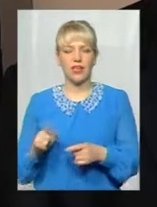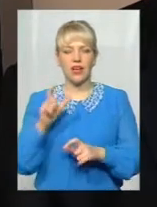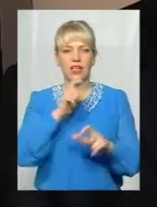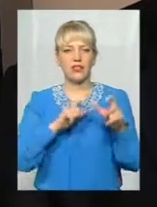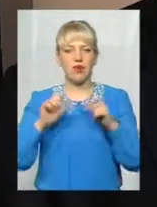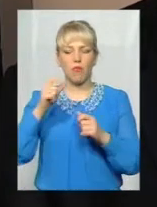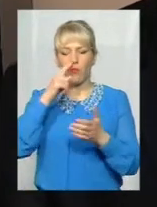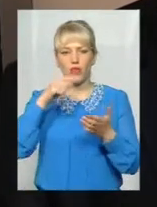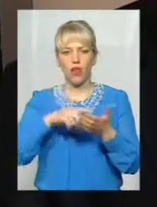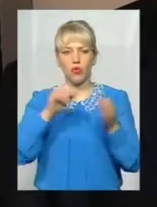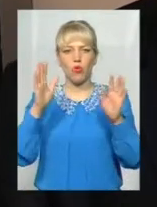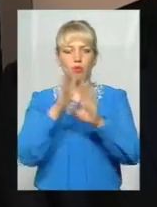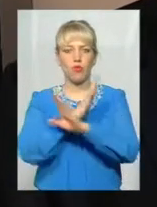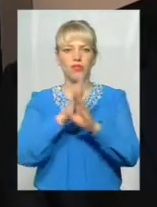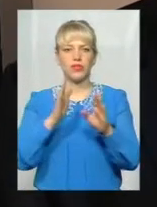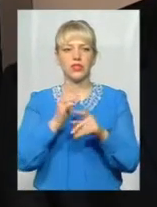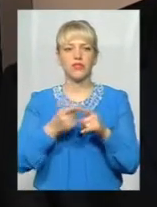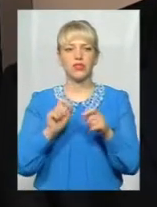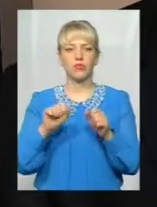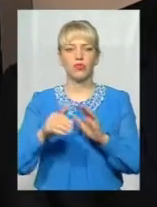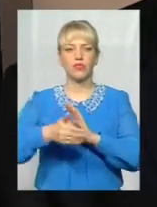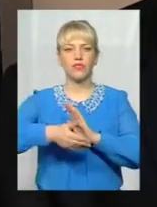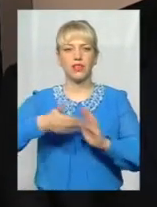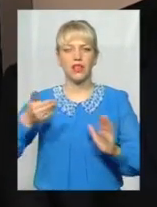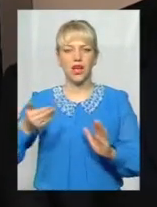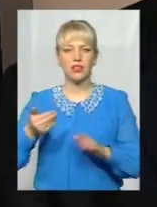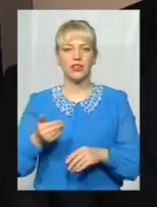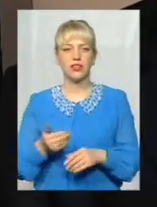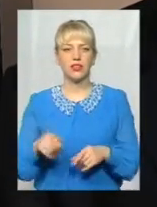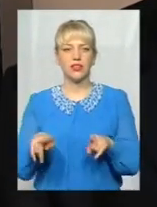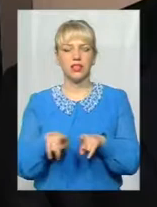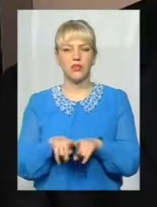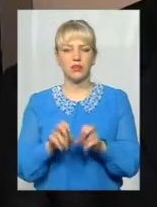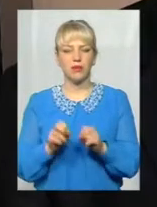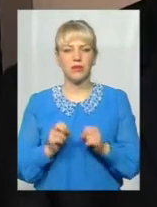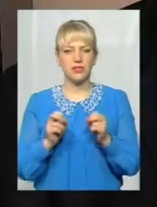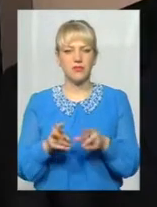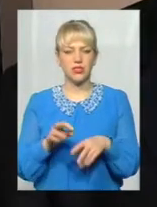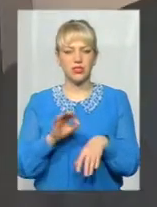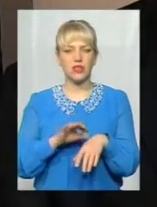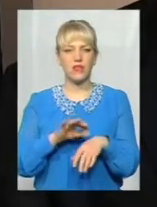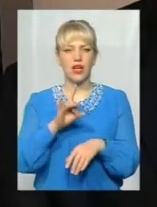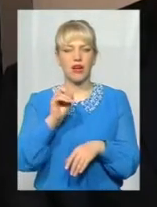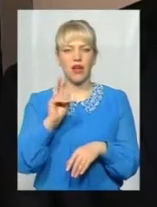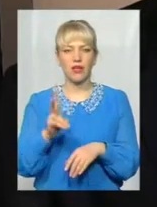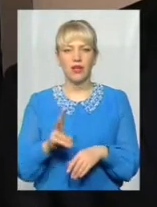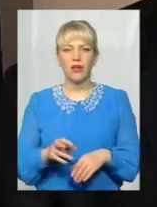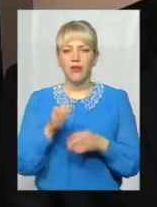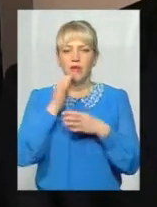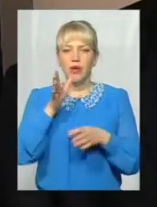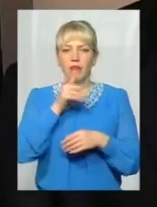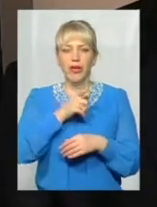атмосферну повітря, то вони можуть викликати і таку небезпечну захворювання, рак. В будь-який період